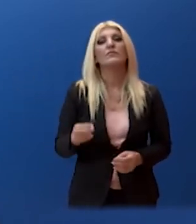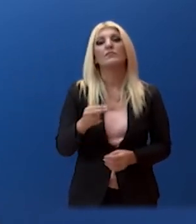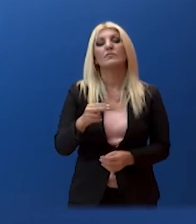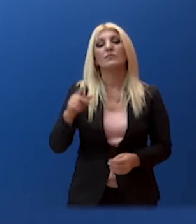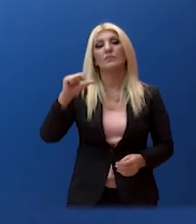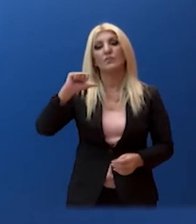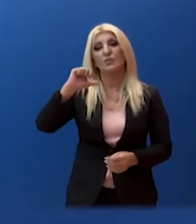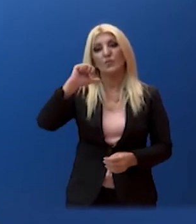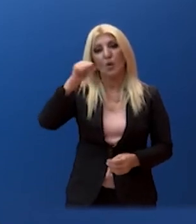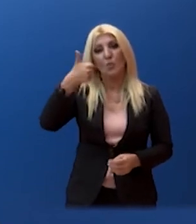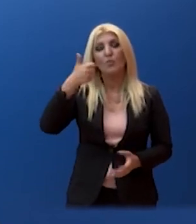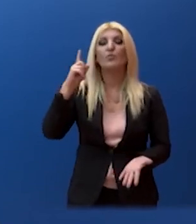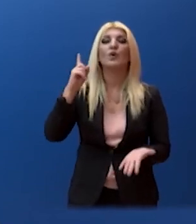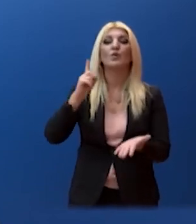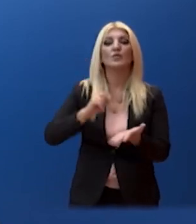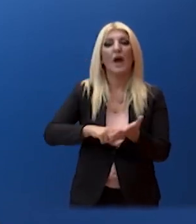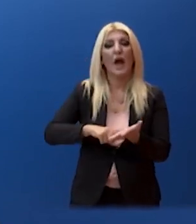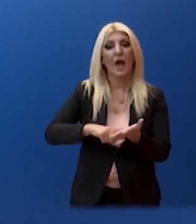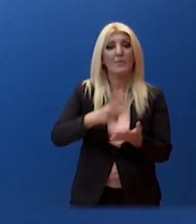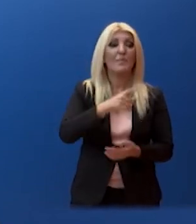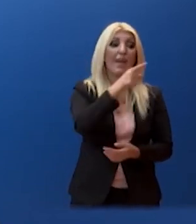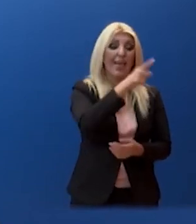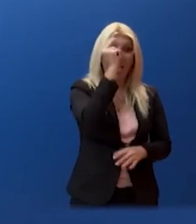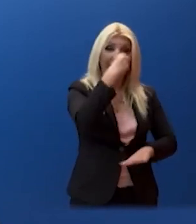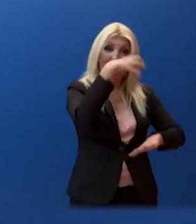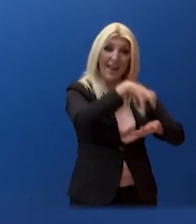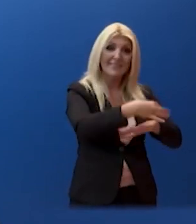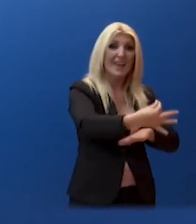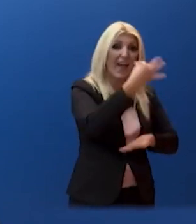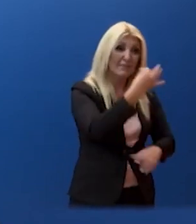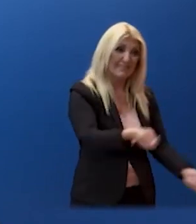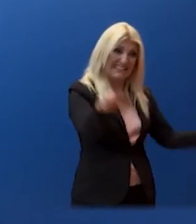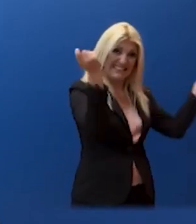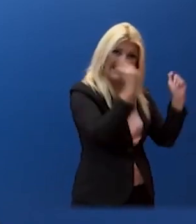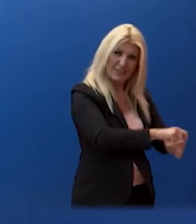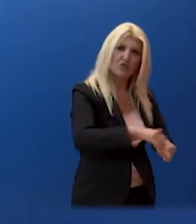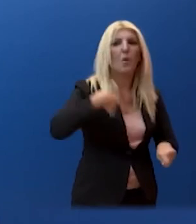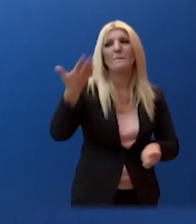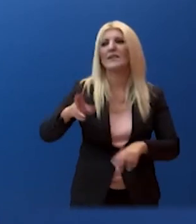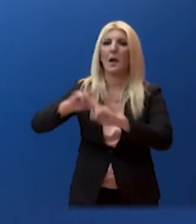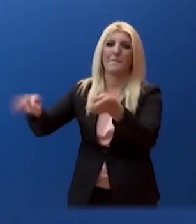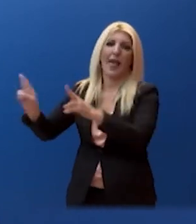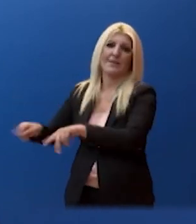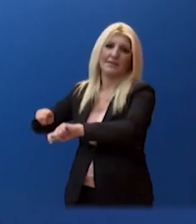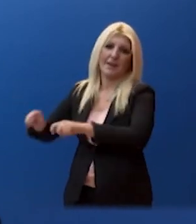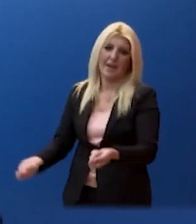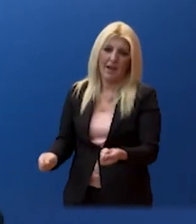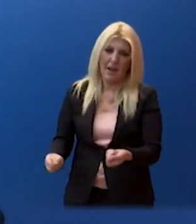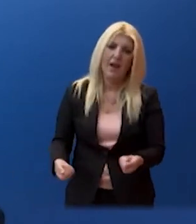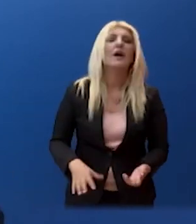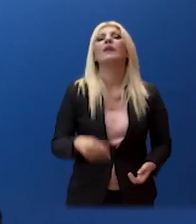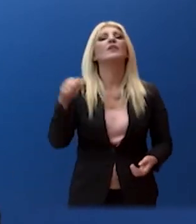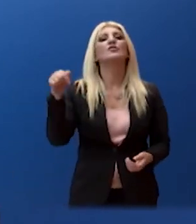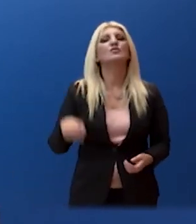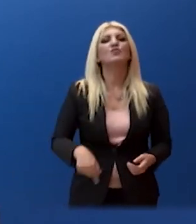και μετά να κλείσουν οι επιχειρήσεις και κάλεσε την Εκκλησία να ξεκινήσει η Θεία Κοινωνία με κουταλάκι μίας χρήσης. Κάτι που η Εκκλησία όπως φαίνεται δεν δέχεται.